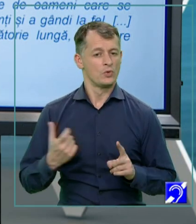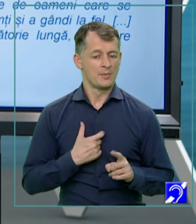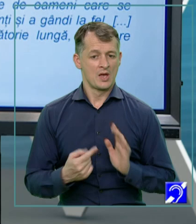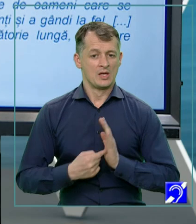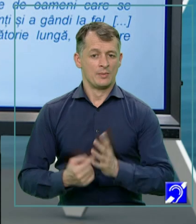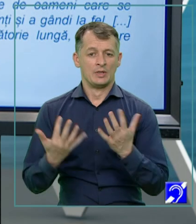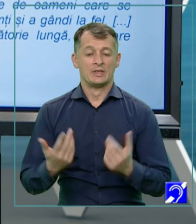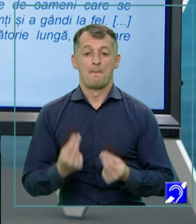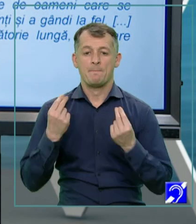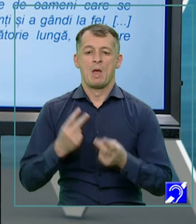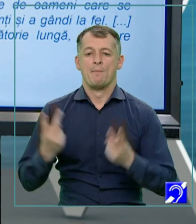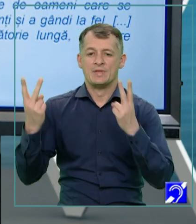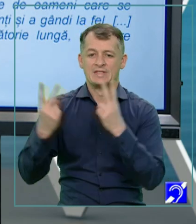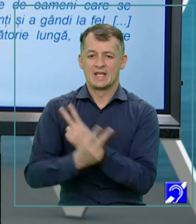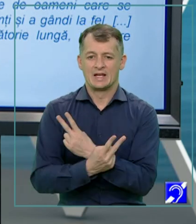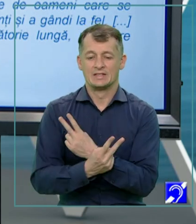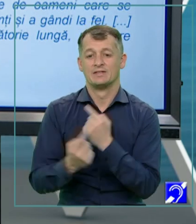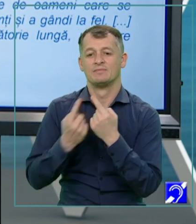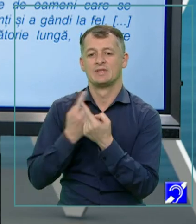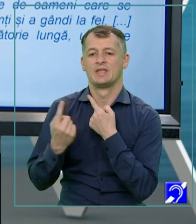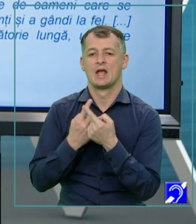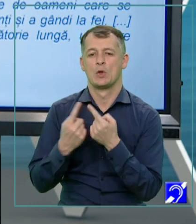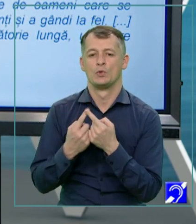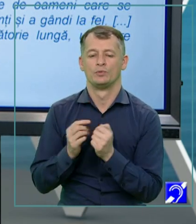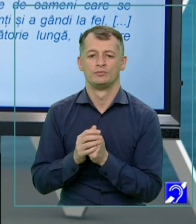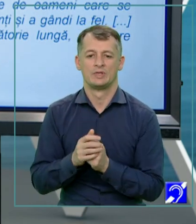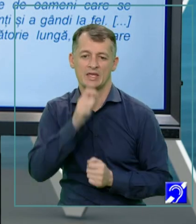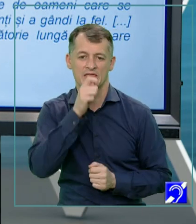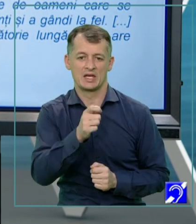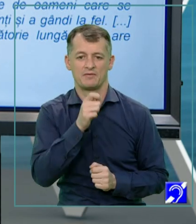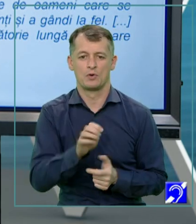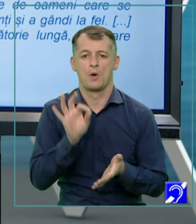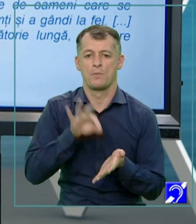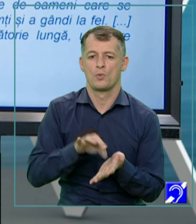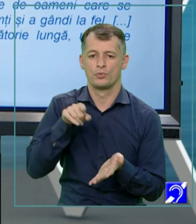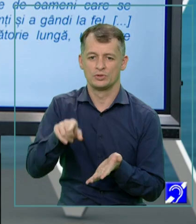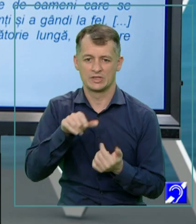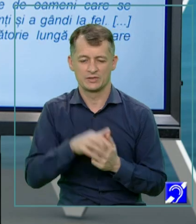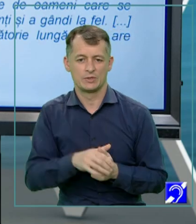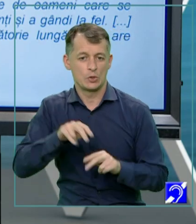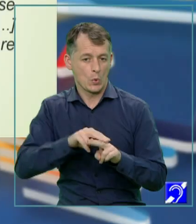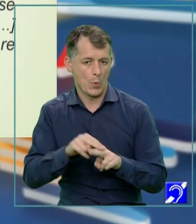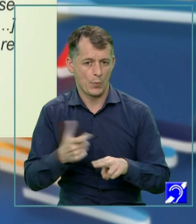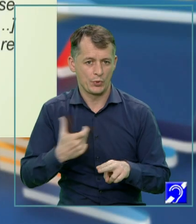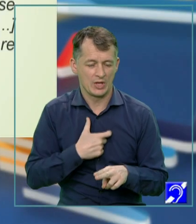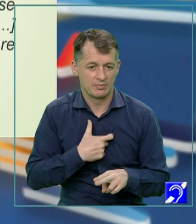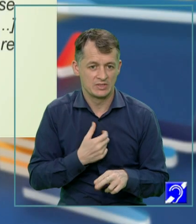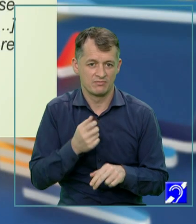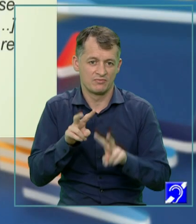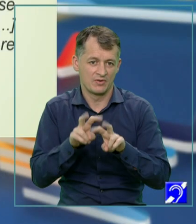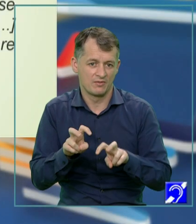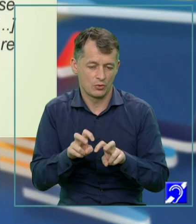cât de bine ați înțeles dialogul, interviul propus și cum îl puteți evalua.